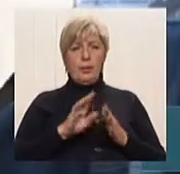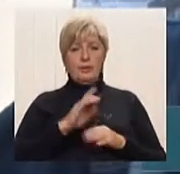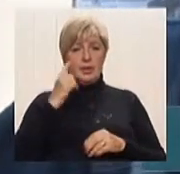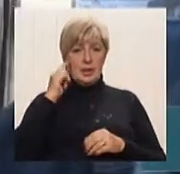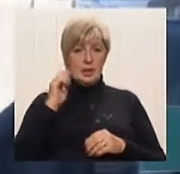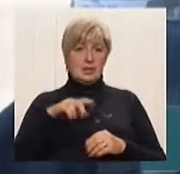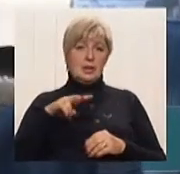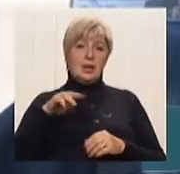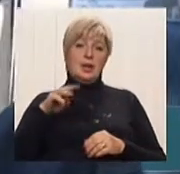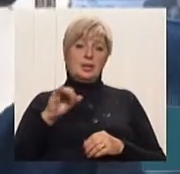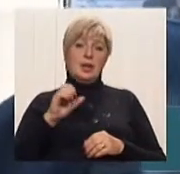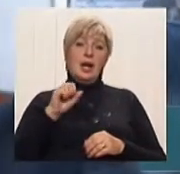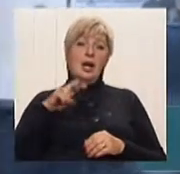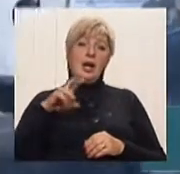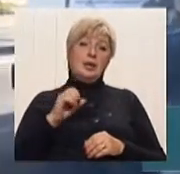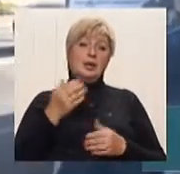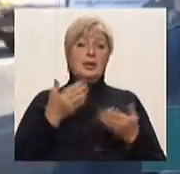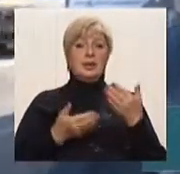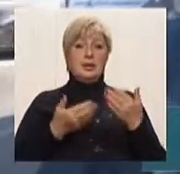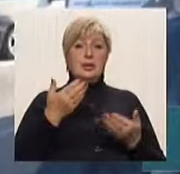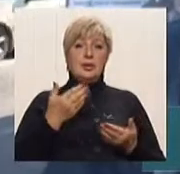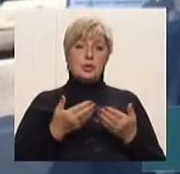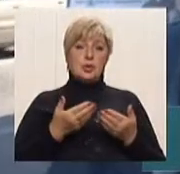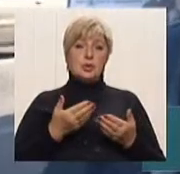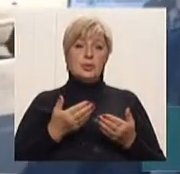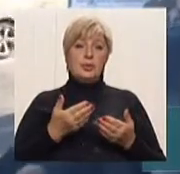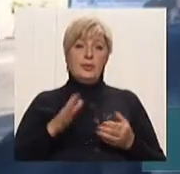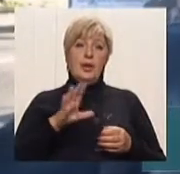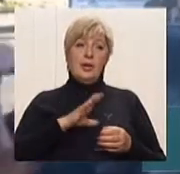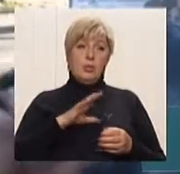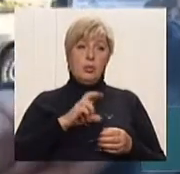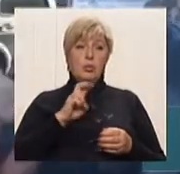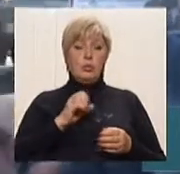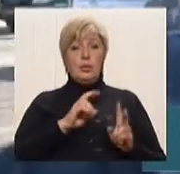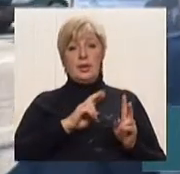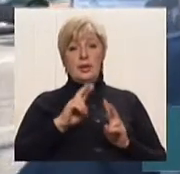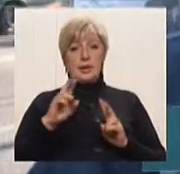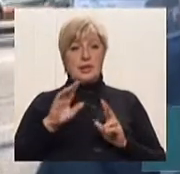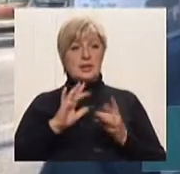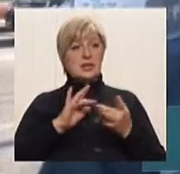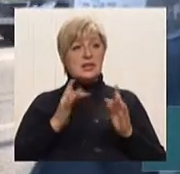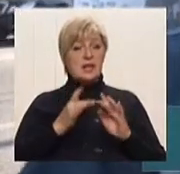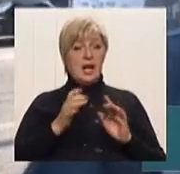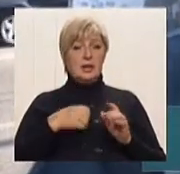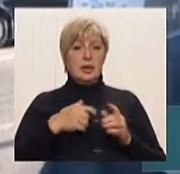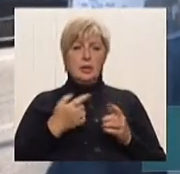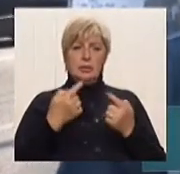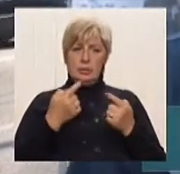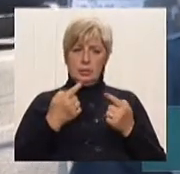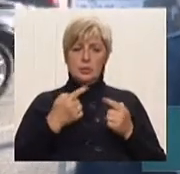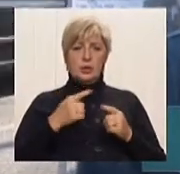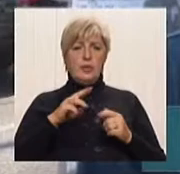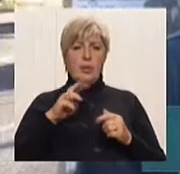Але якщо б... Я не знаю, був би якийсь сайт, де такі ключові моменти були і